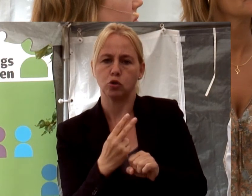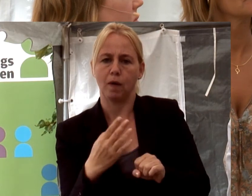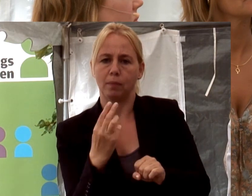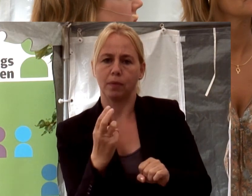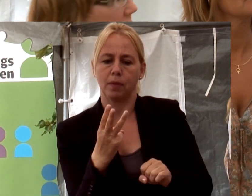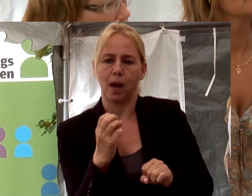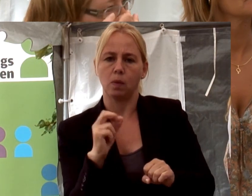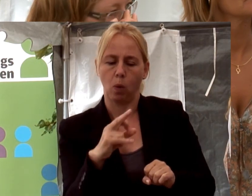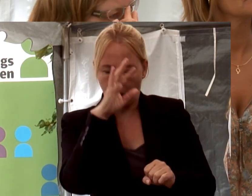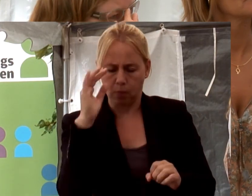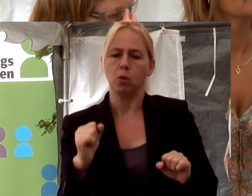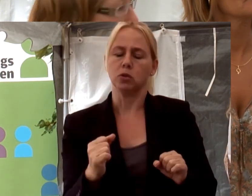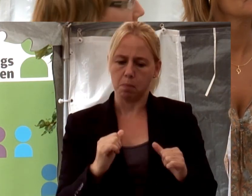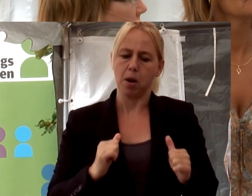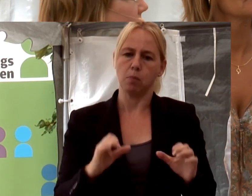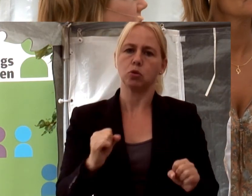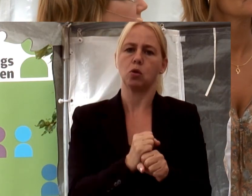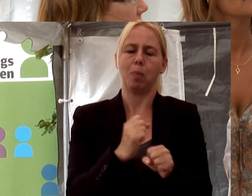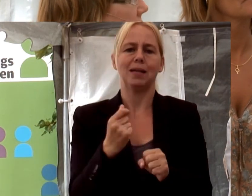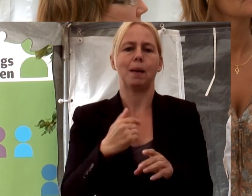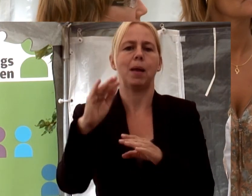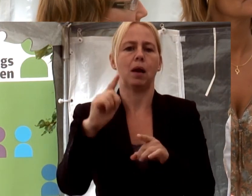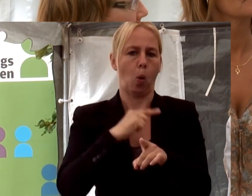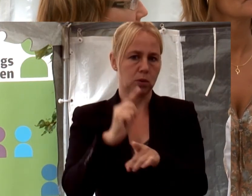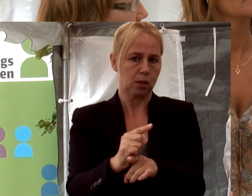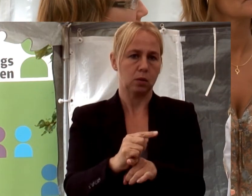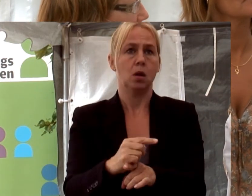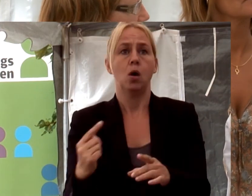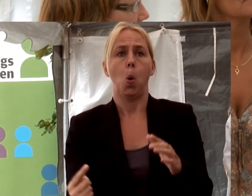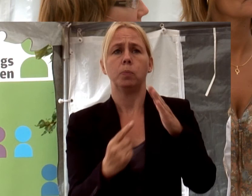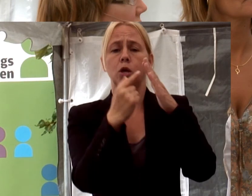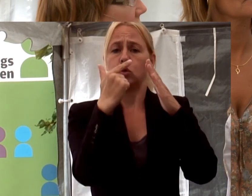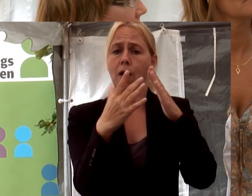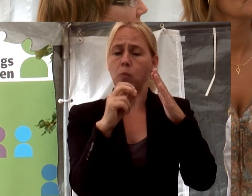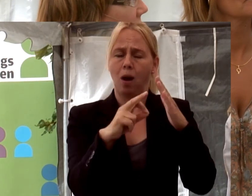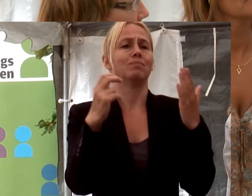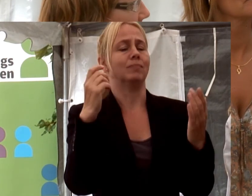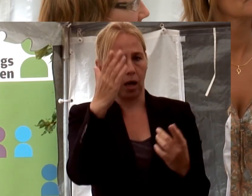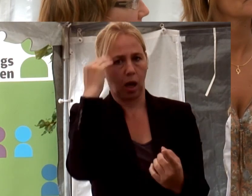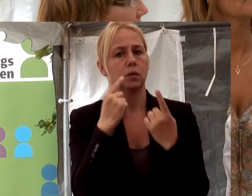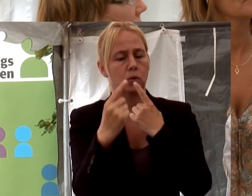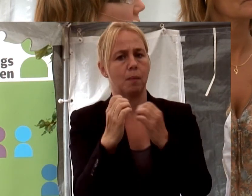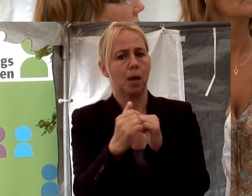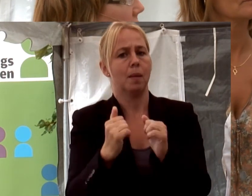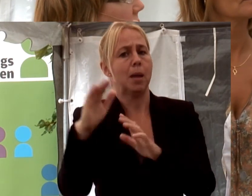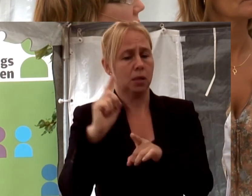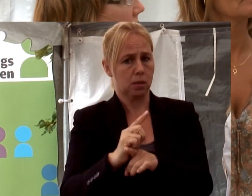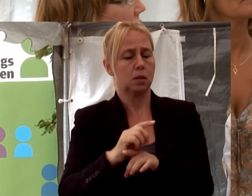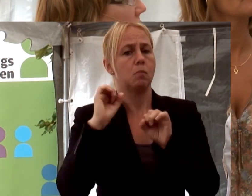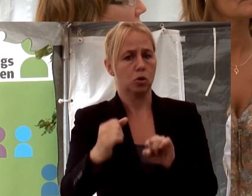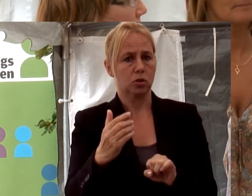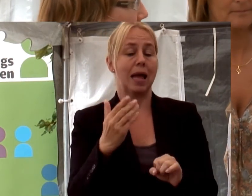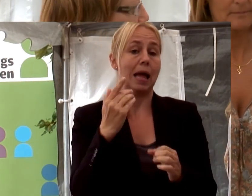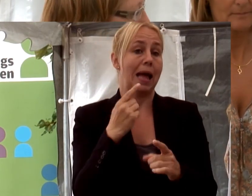-åringar, faktiskt bereda sig och jobba lite till. Om det ska vi ändra upp till 75, det kan vi resonera. Men vi behöver jobba längre. Det är det enkla svaret.